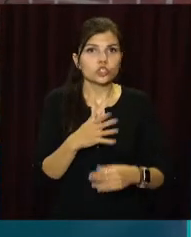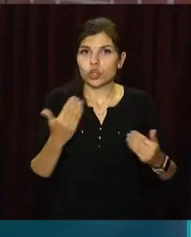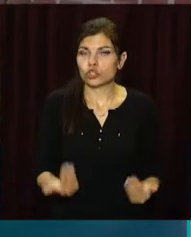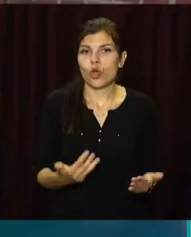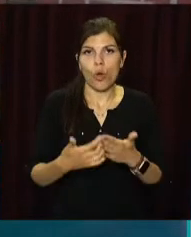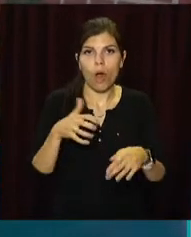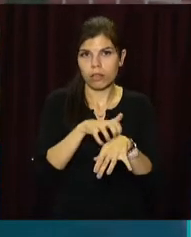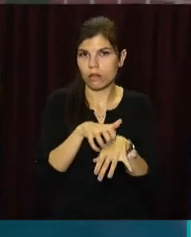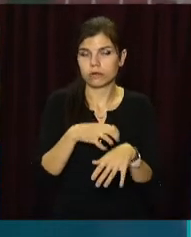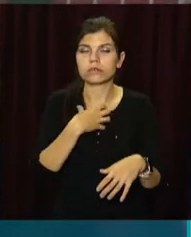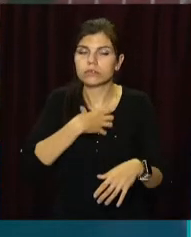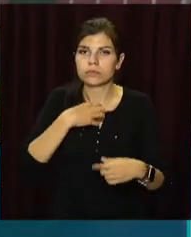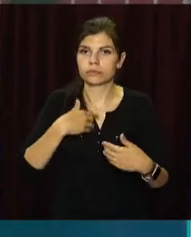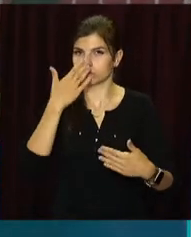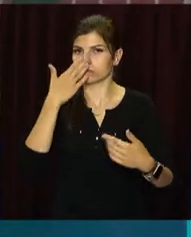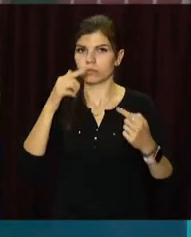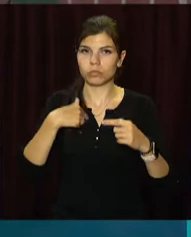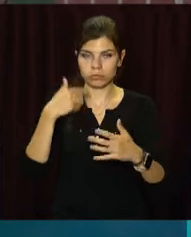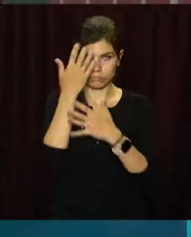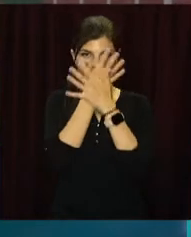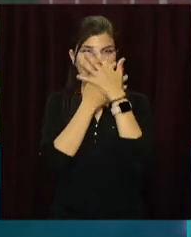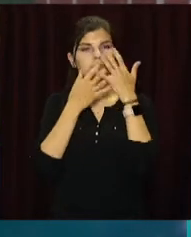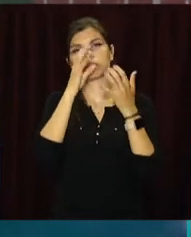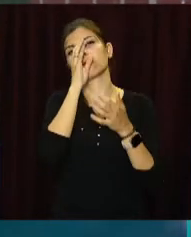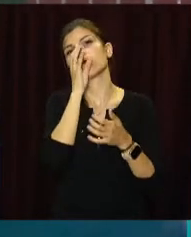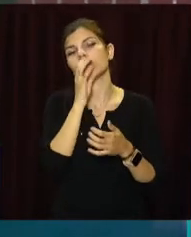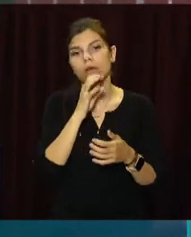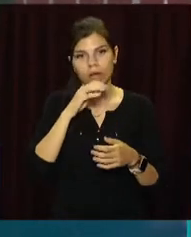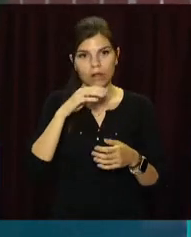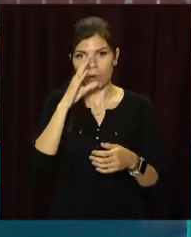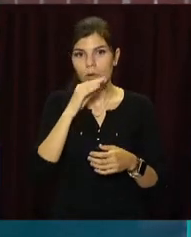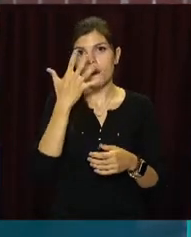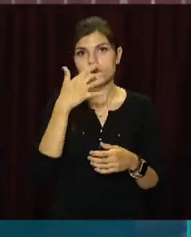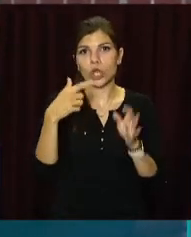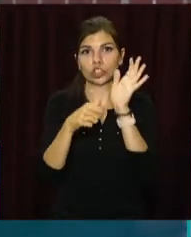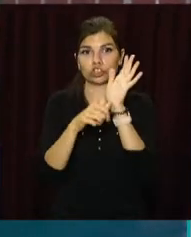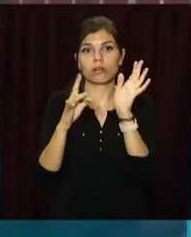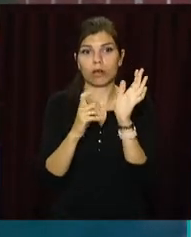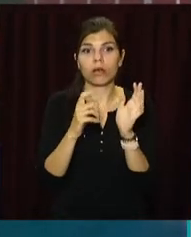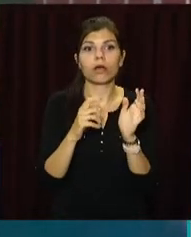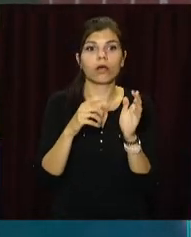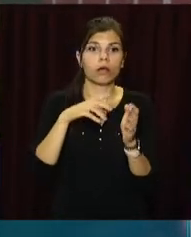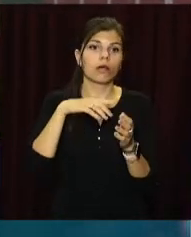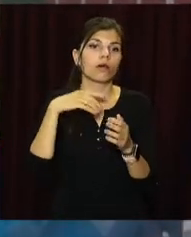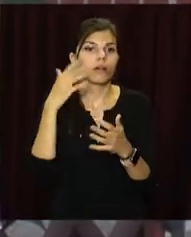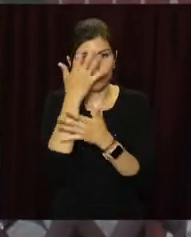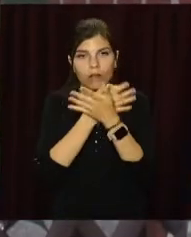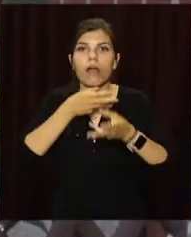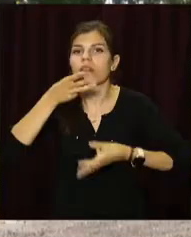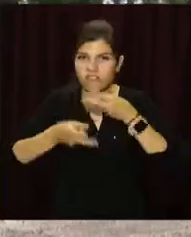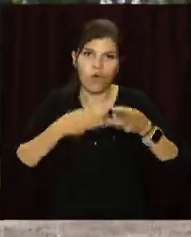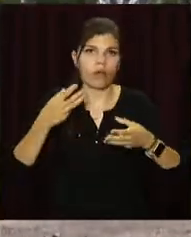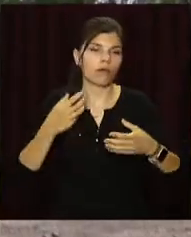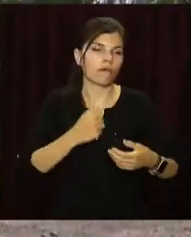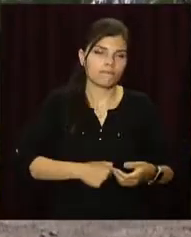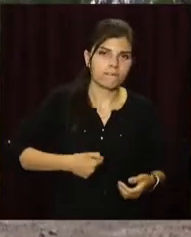алергією. Поморочне стан, теряю по 5-6. Мене висипає рвота, розтворення.